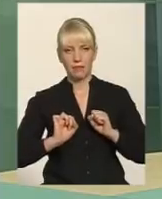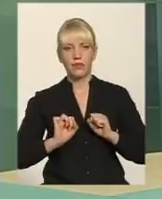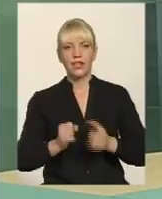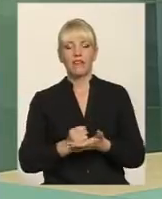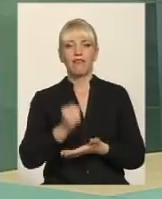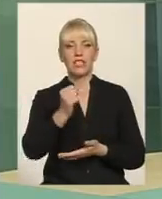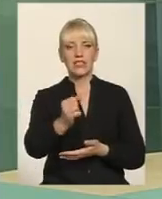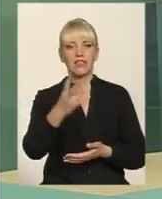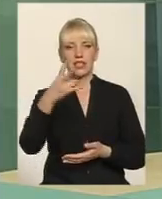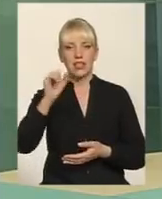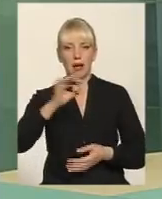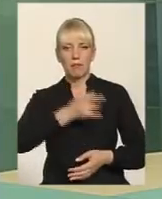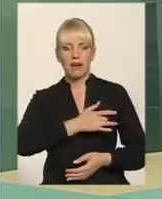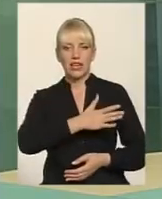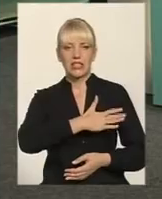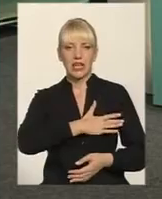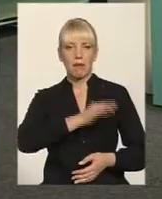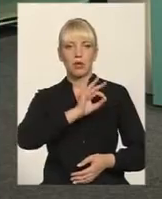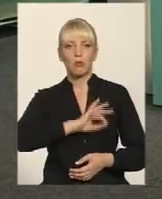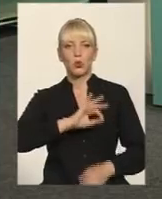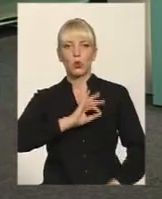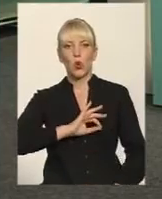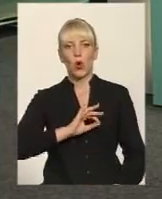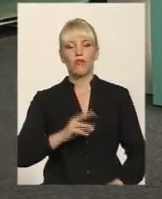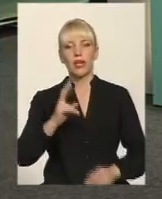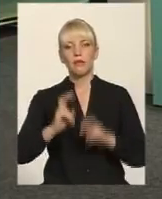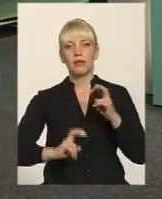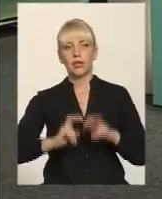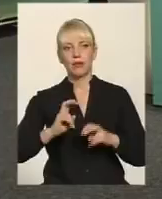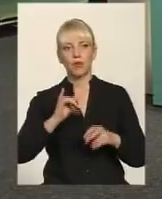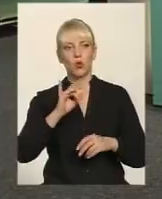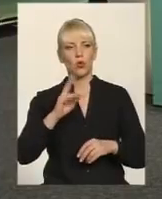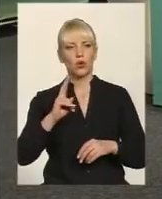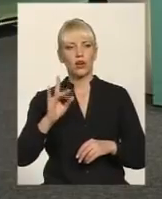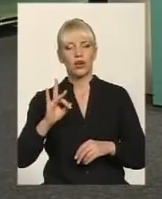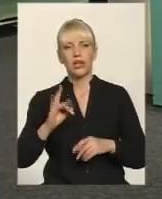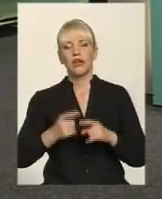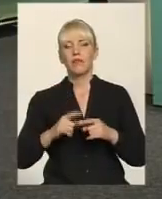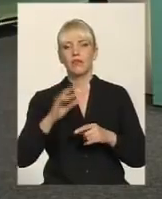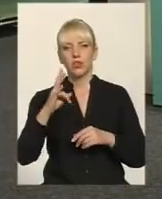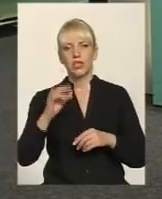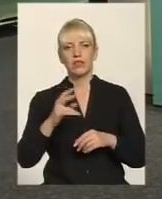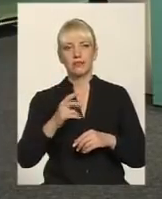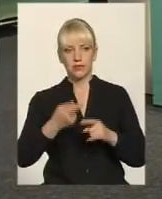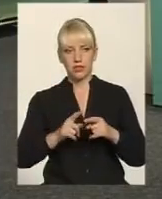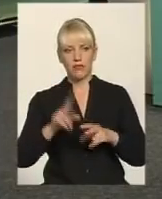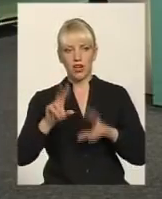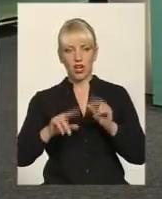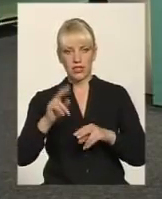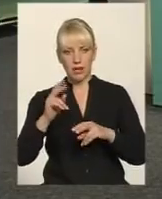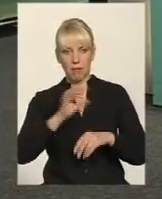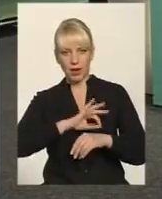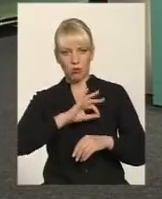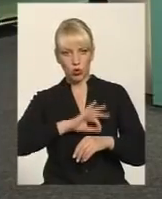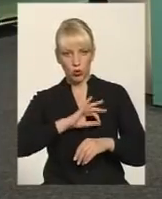приватизацію прибуткові підприємства, Укрдержавного підприємства Укрспільт, вони хочуть виставити на приватизацію прибуткові. Так виставляйте